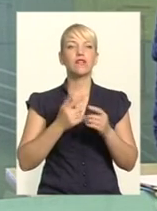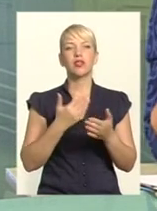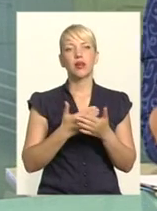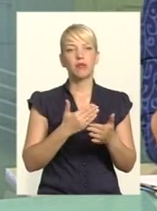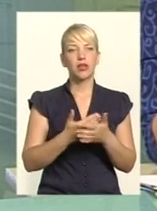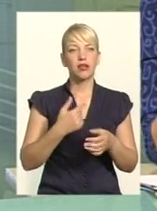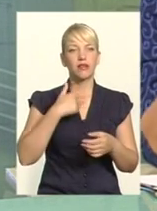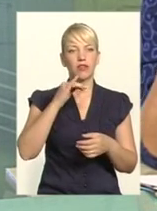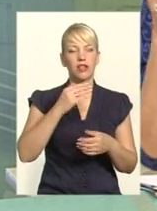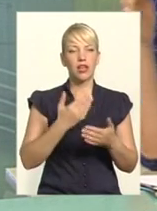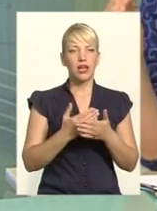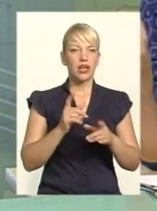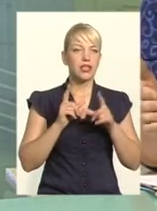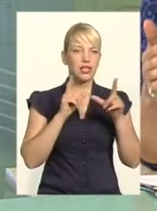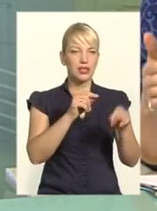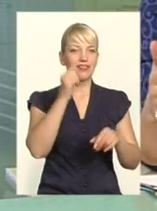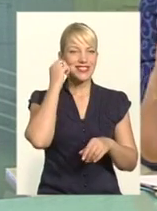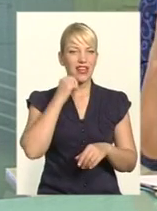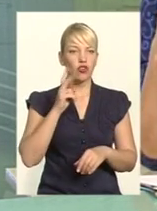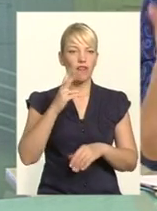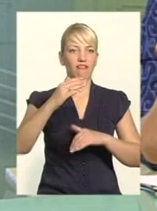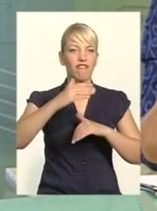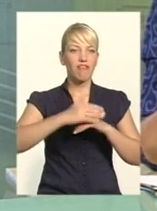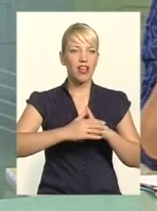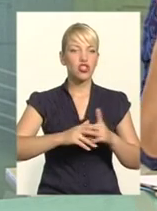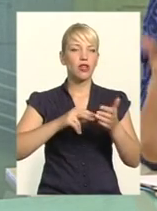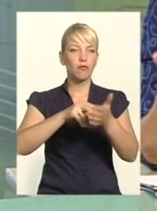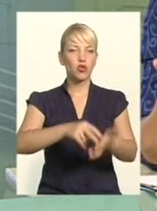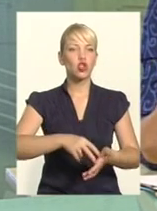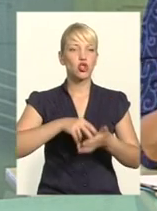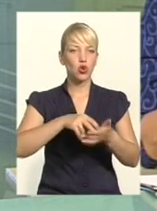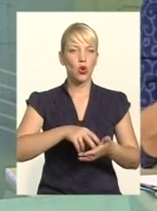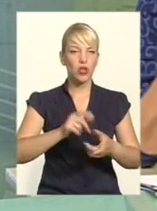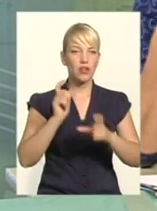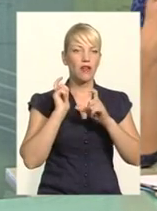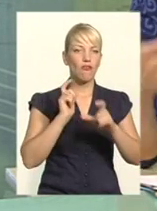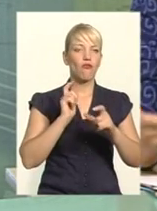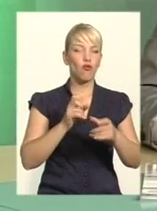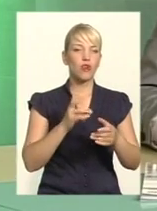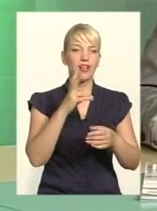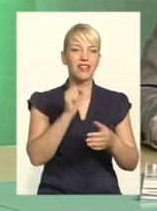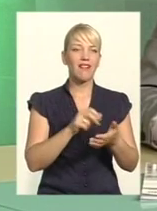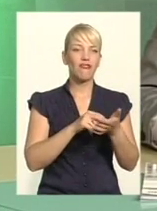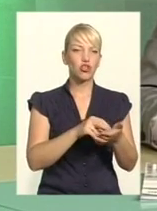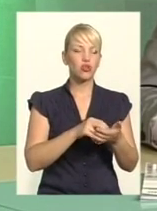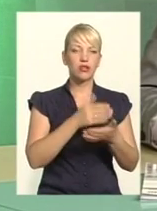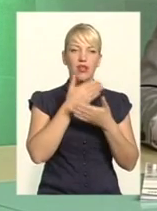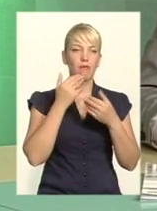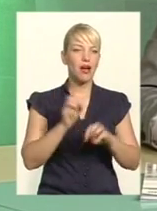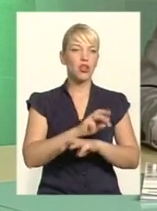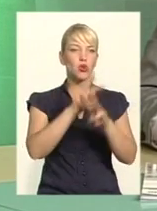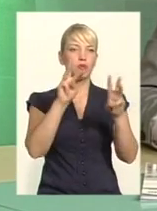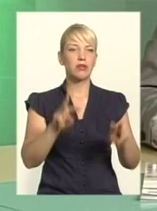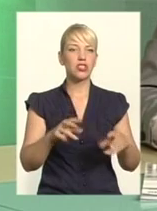-Костянтинова ввечері їдеш, стоять фури на відстої. Не має забезпечення, де ж вони мають